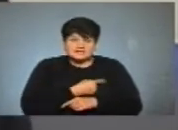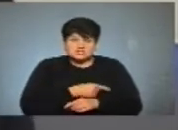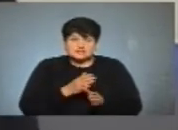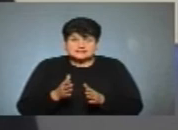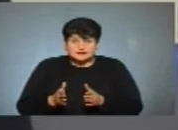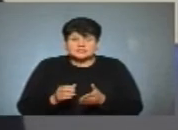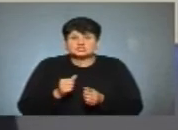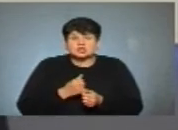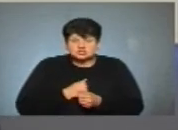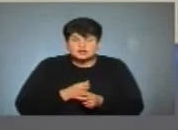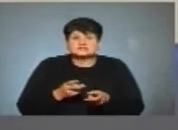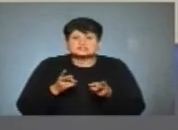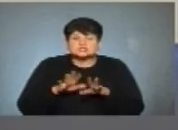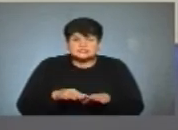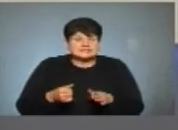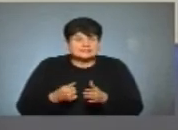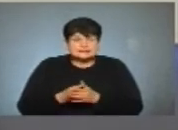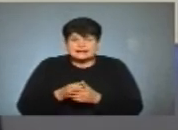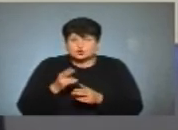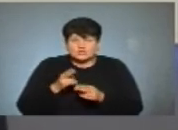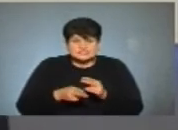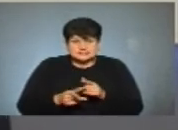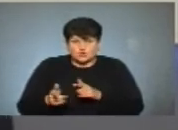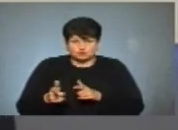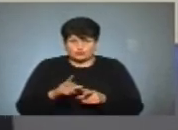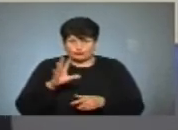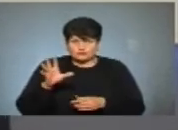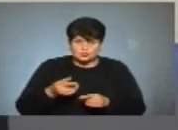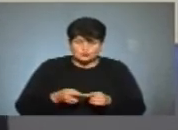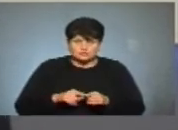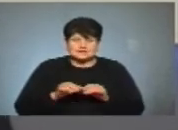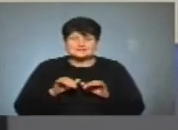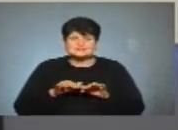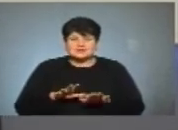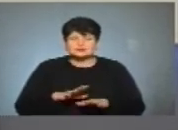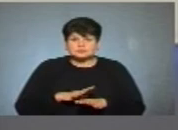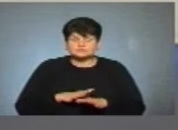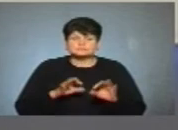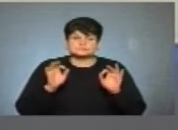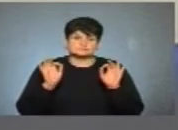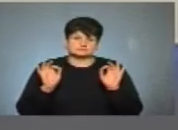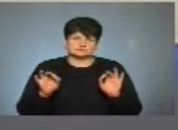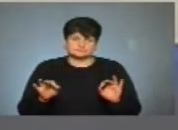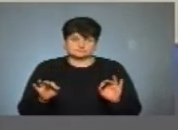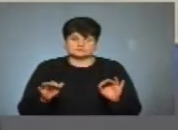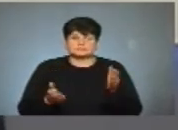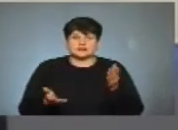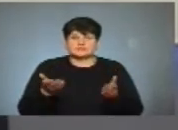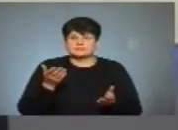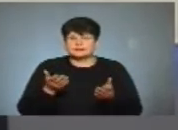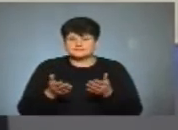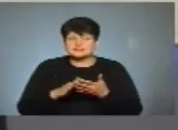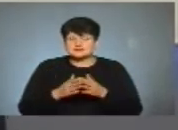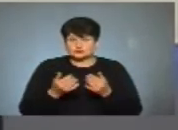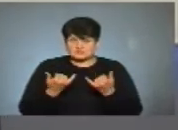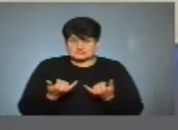і, на жаль, вона і залишилась не до кінця готовою до цього всього. Ці всі заходи були виправдані, але станом